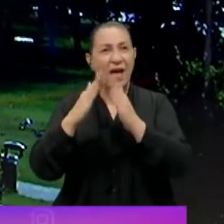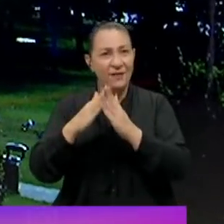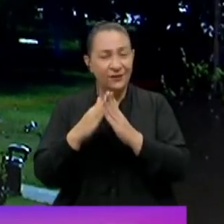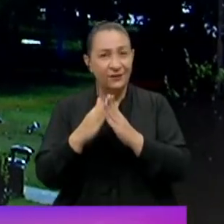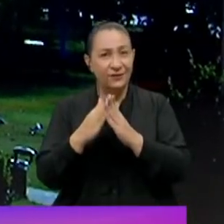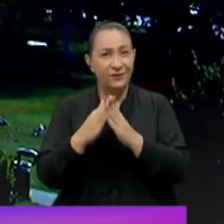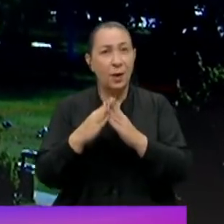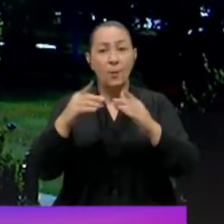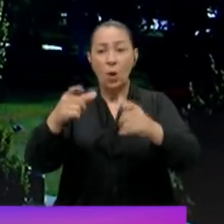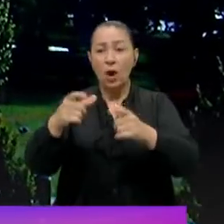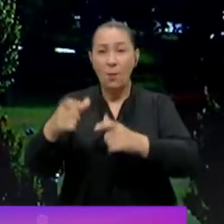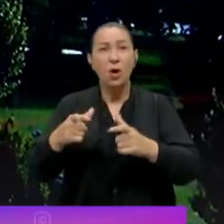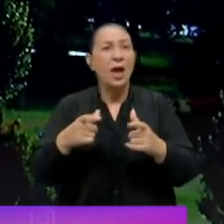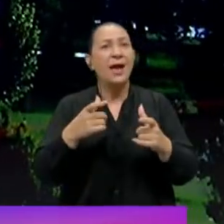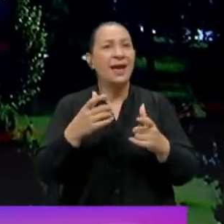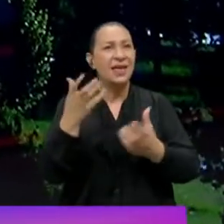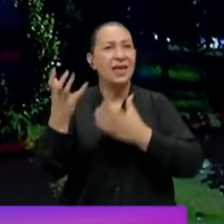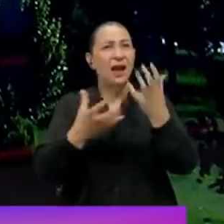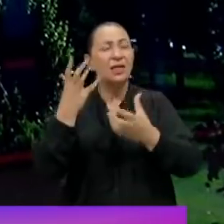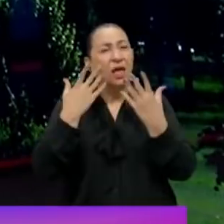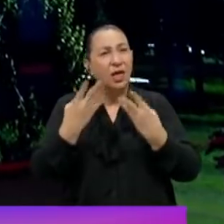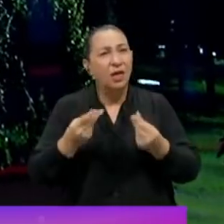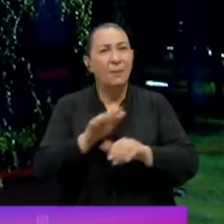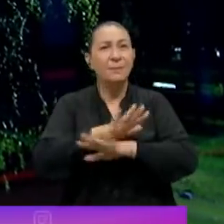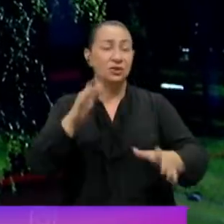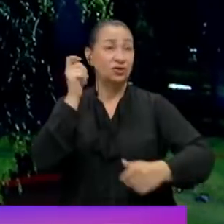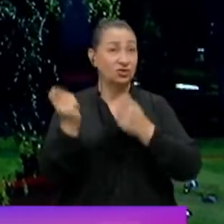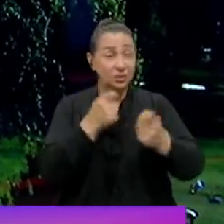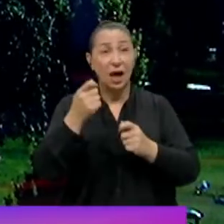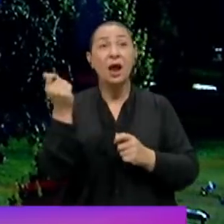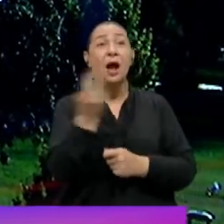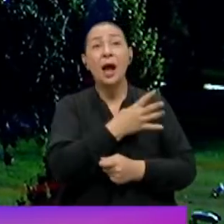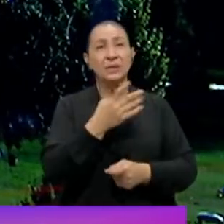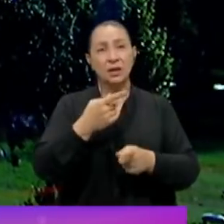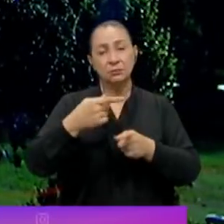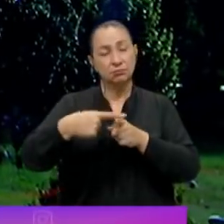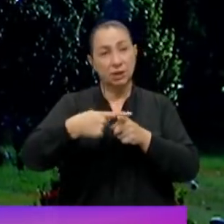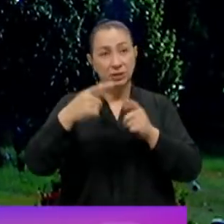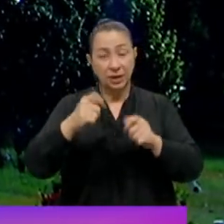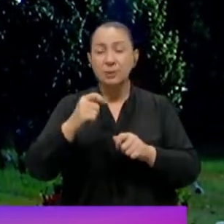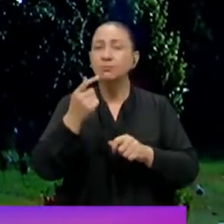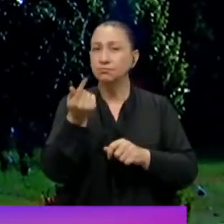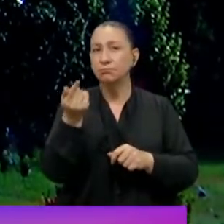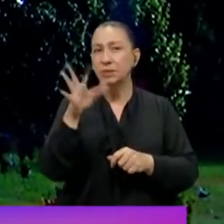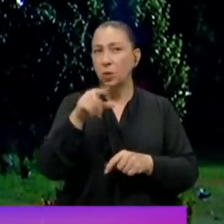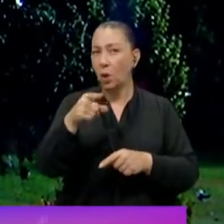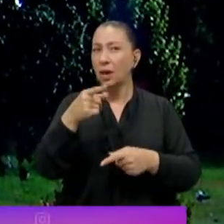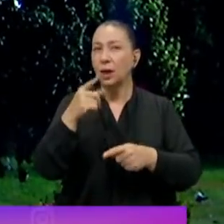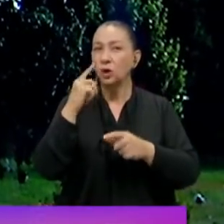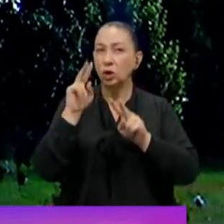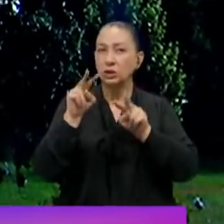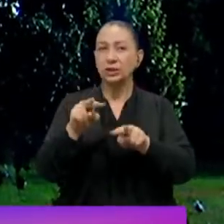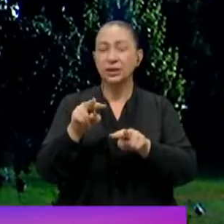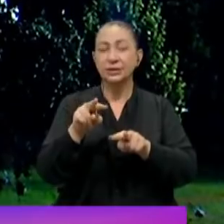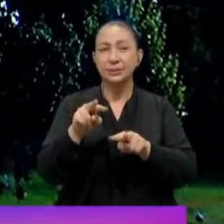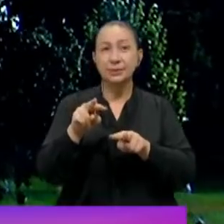bölgede yangından etkilendiğine dair çalışmalarda rakamsal veriler paylaşıldı. İlerleyen dakikalarda onlar ekranına